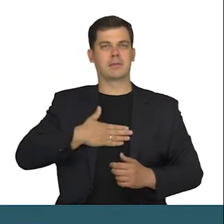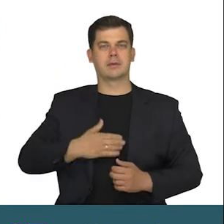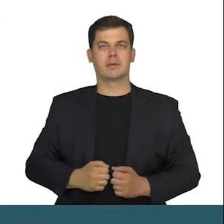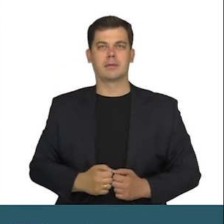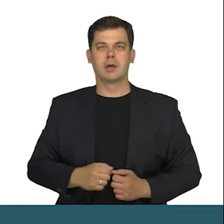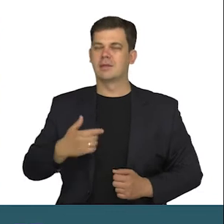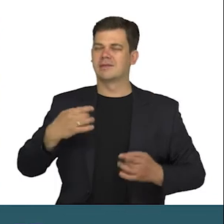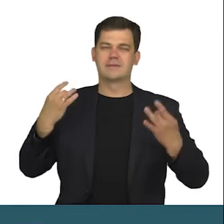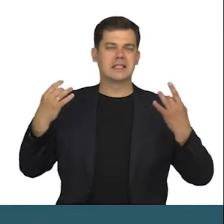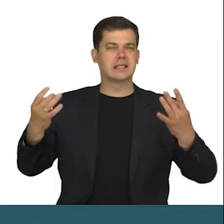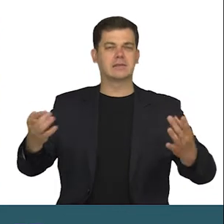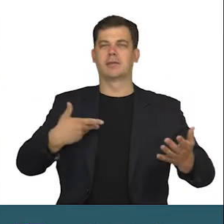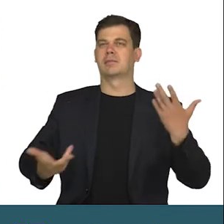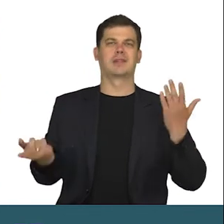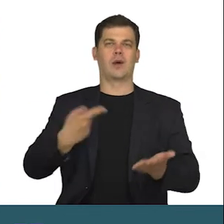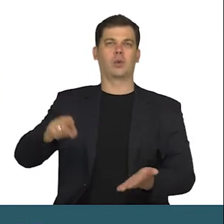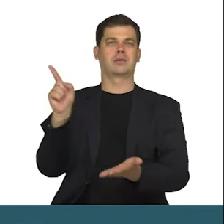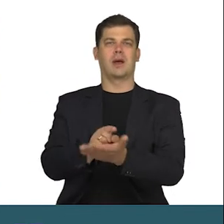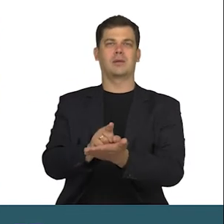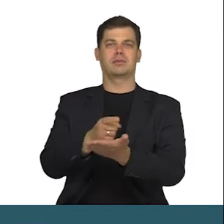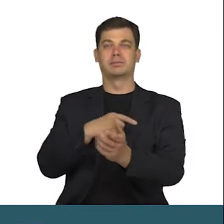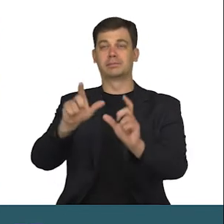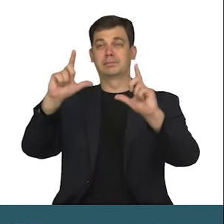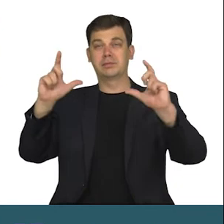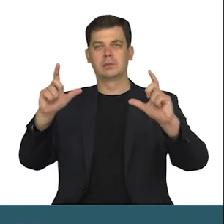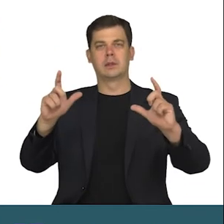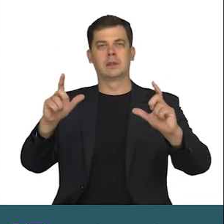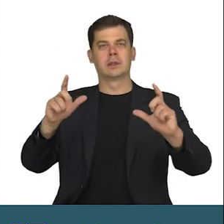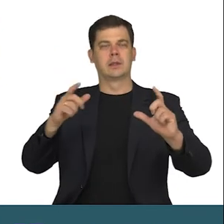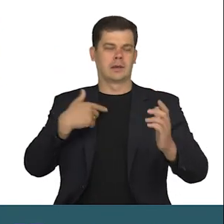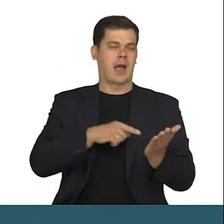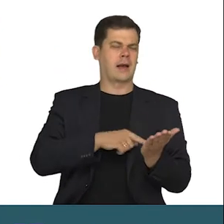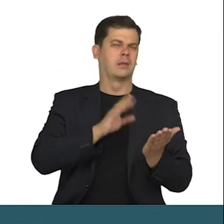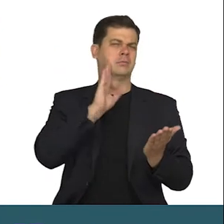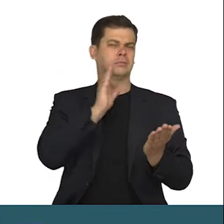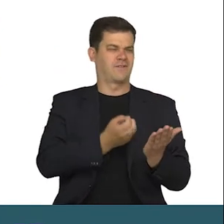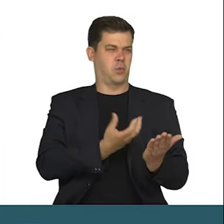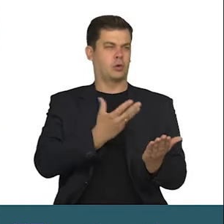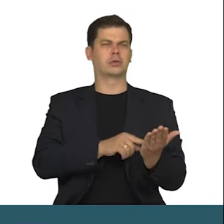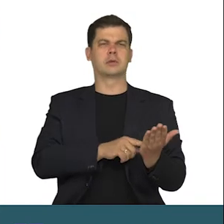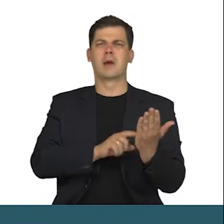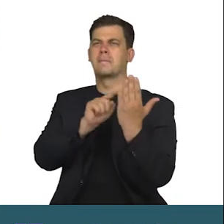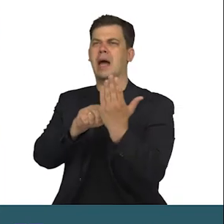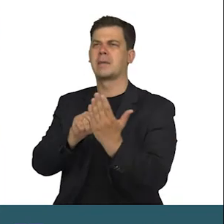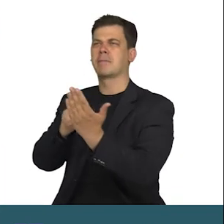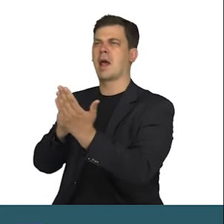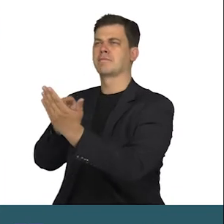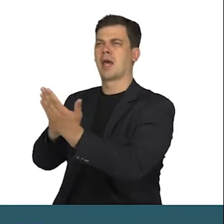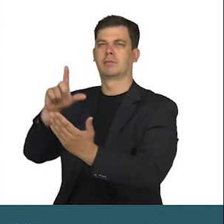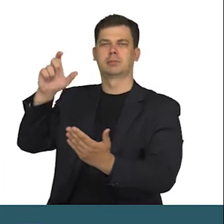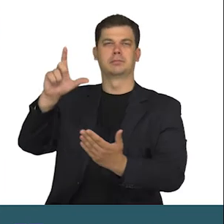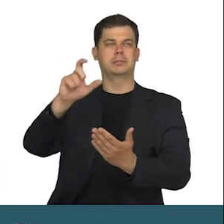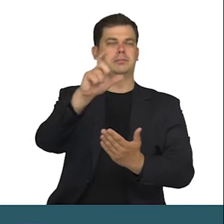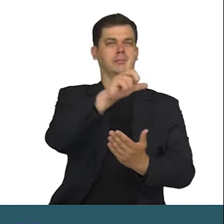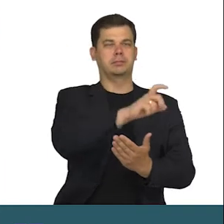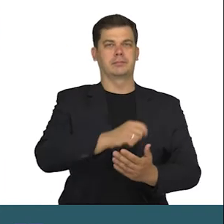Zlustrowana kolejnym niepowodzeniem nie pozwalam wykrasić ekranu. Cykam fotkę, jedna za drugą.